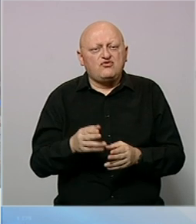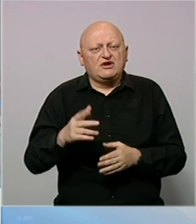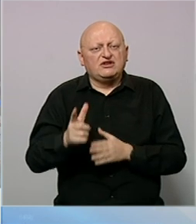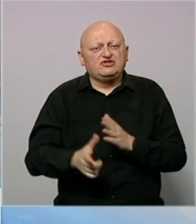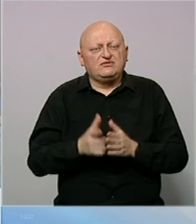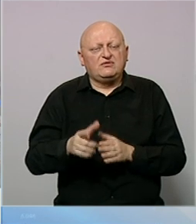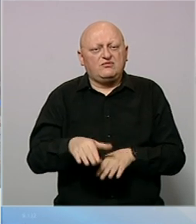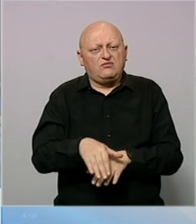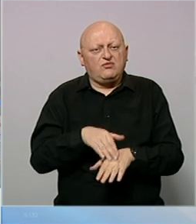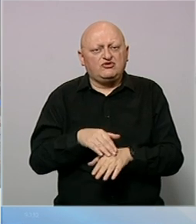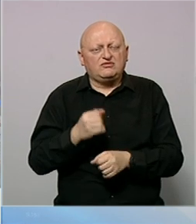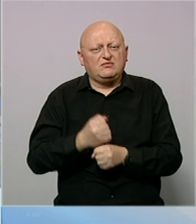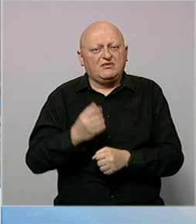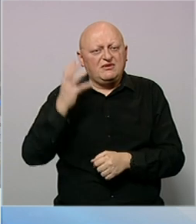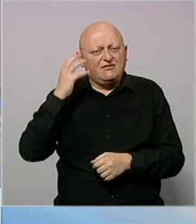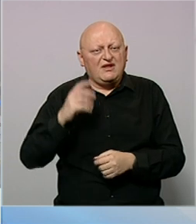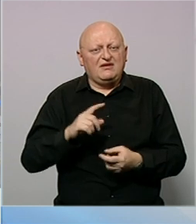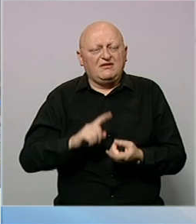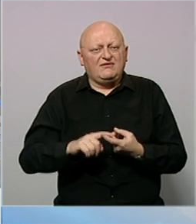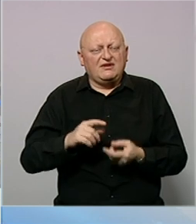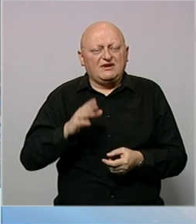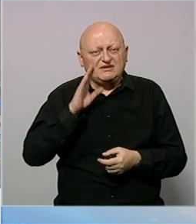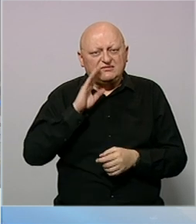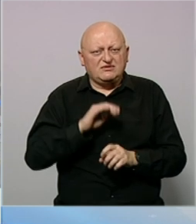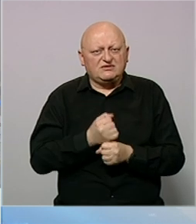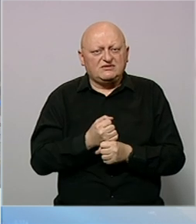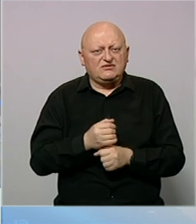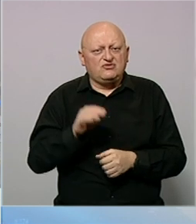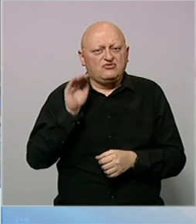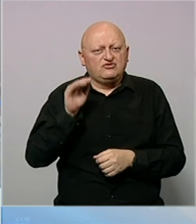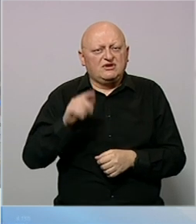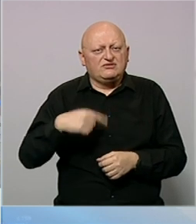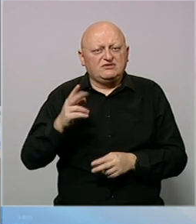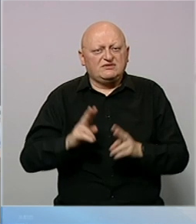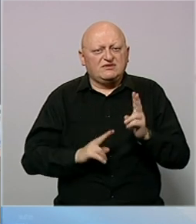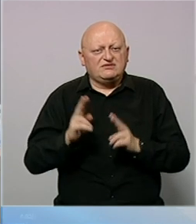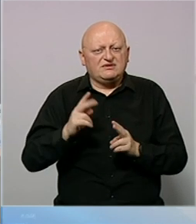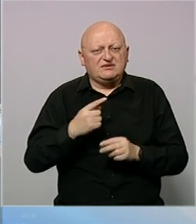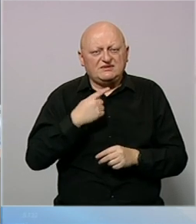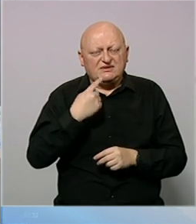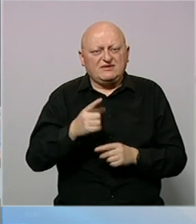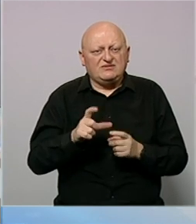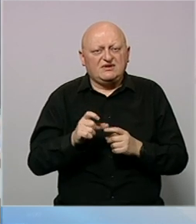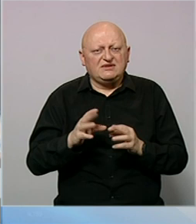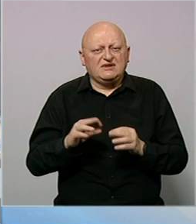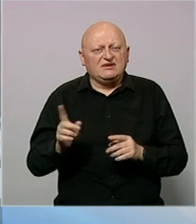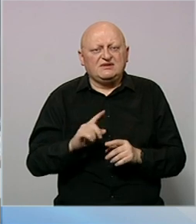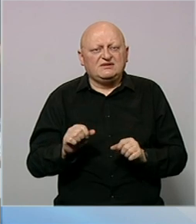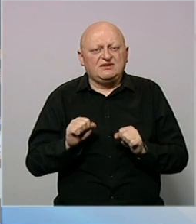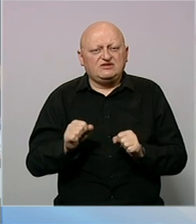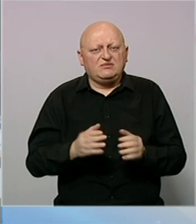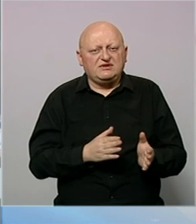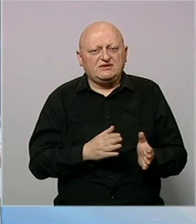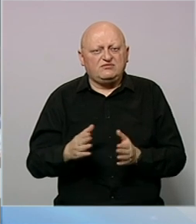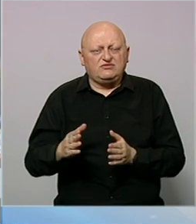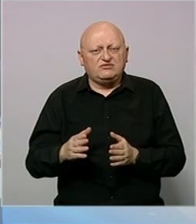kako bi se u što kraćem roku otpočelo sa formiranjem vlade federacije. U saopćenju nakon sjednice se dalje navodi da SDA